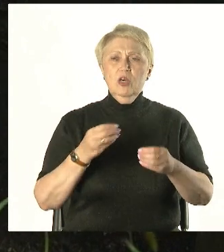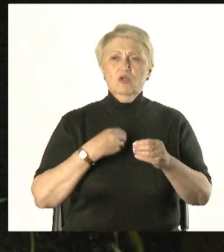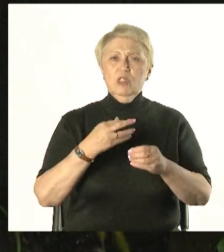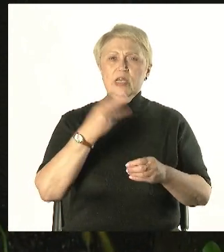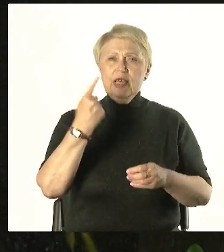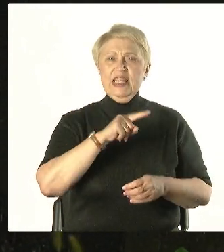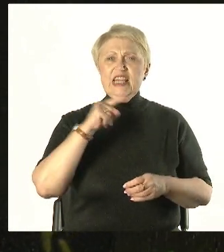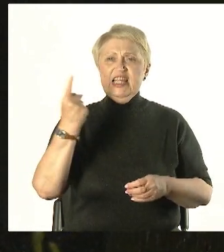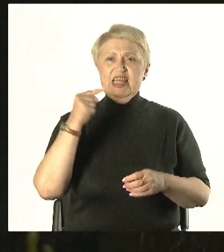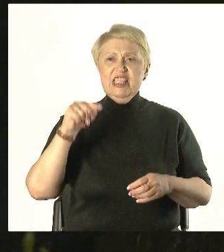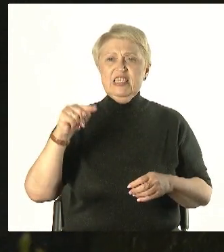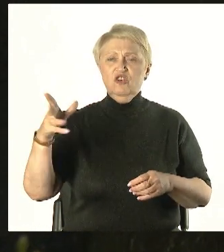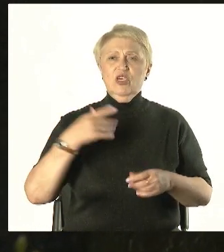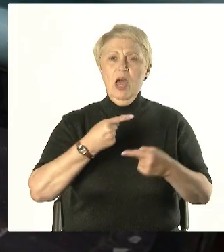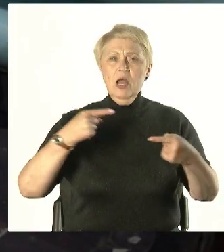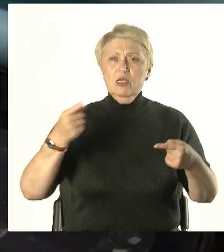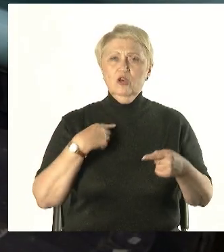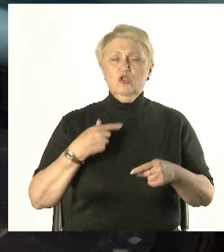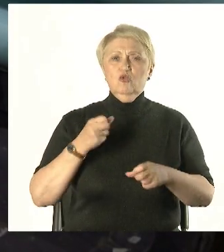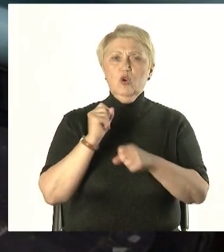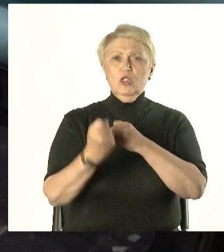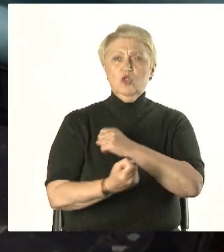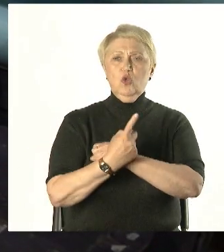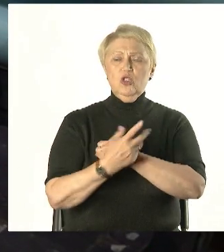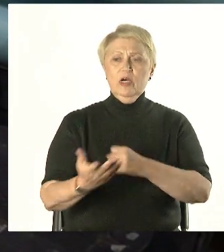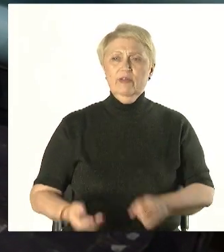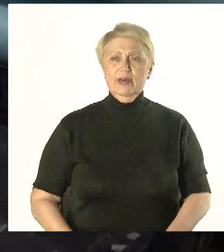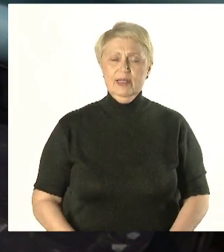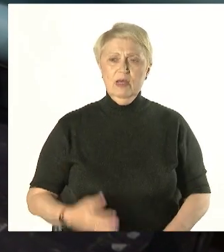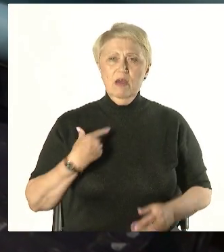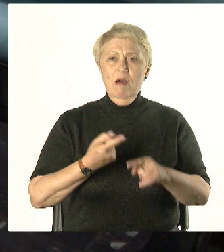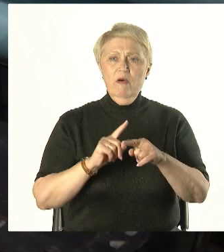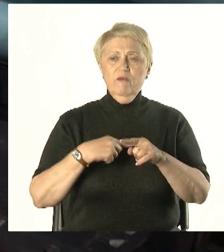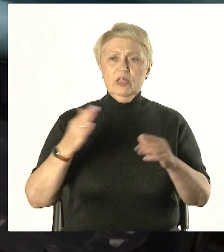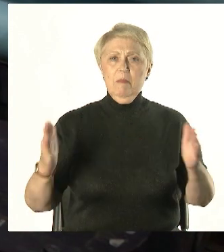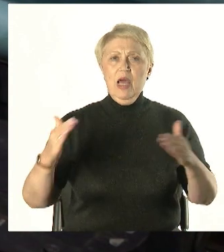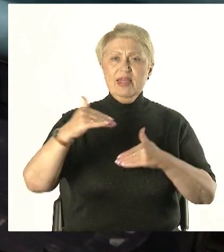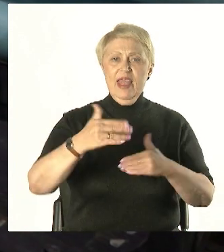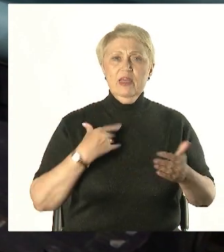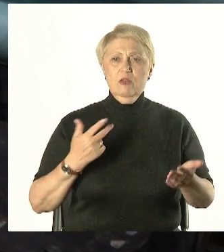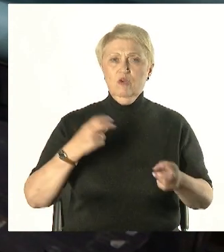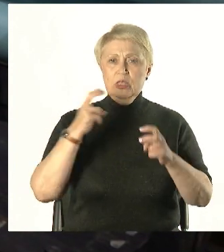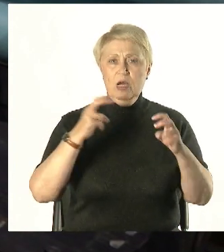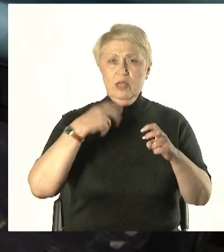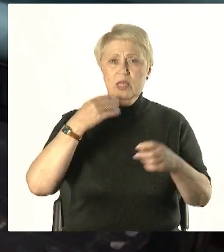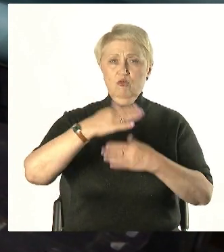На некоторых нету паспортов или вот даже были у нас в таком контейнере. Мы находили на свалке источник.